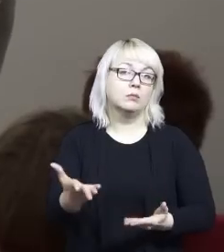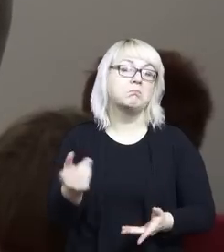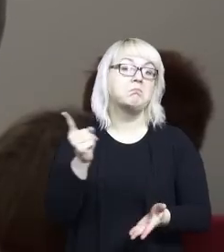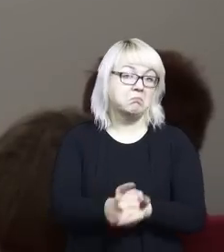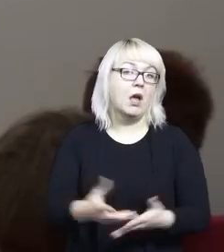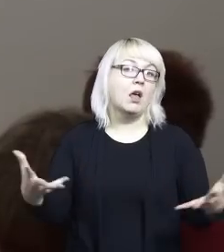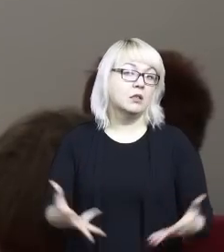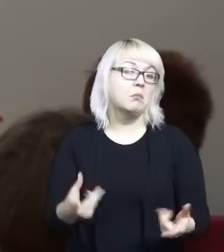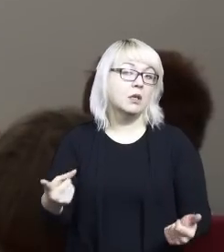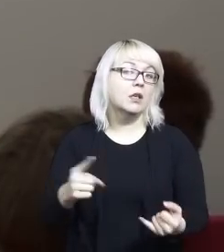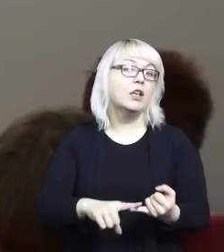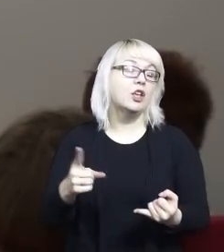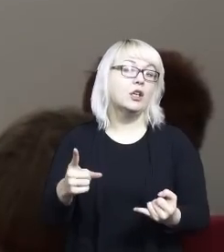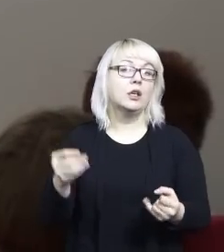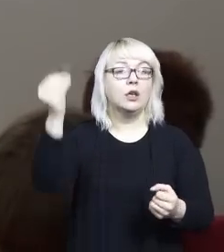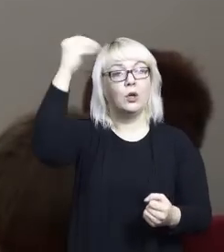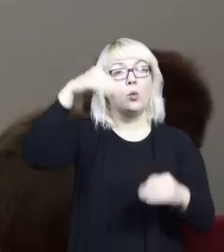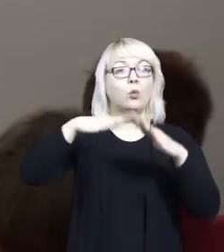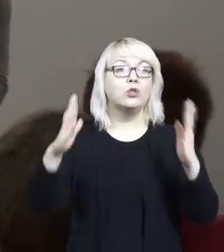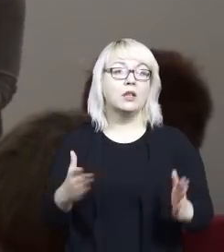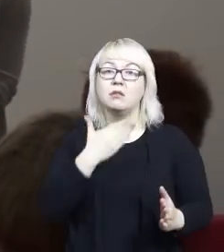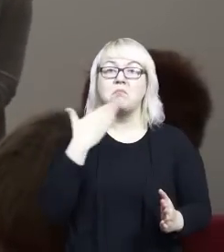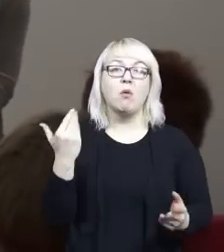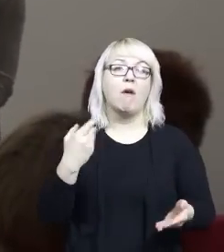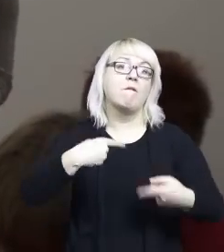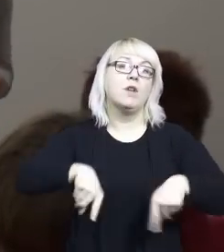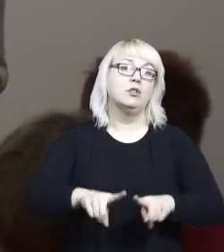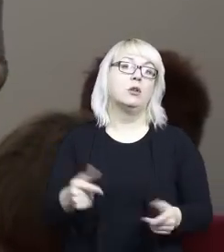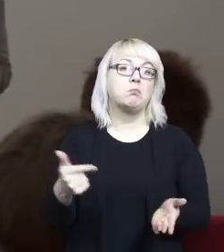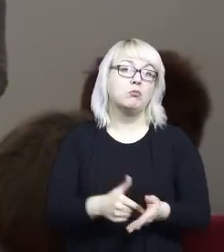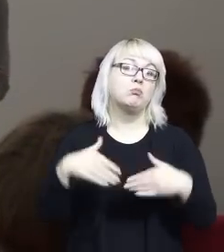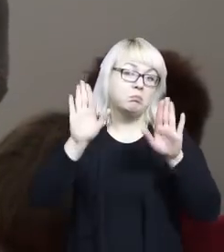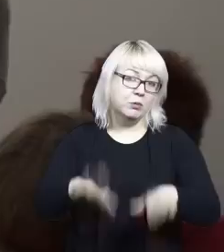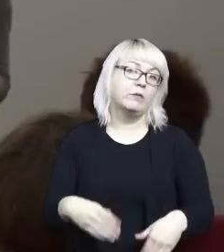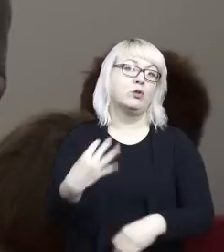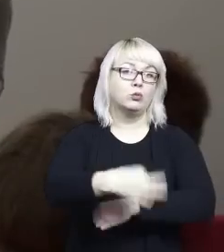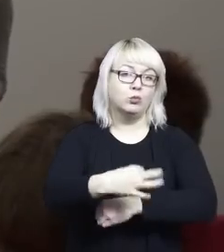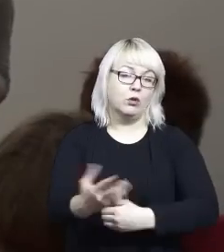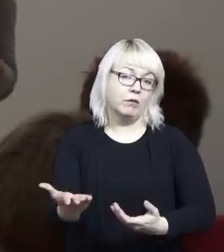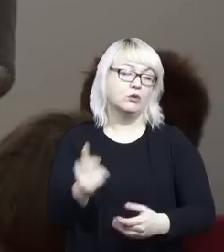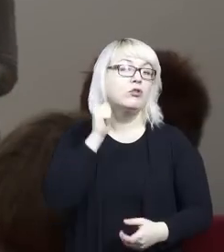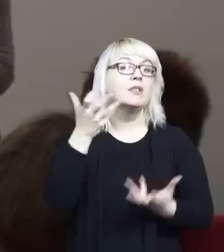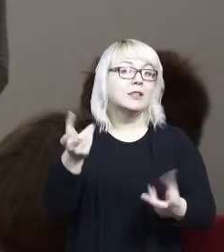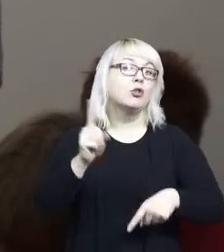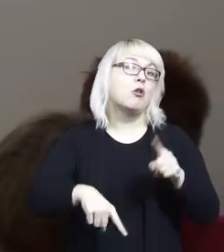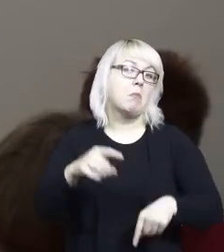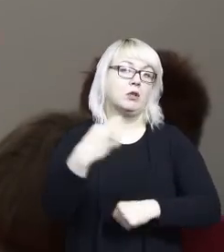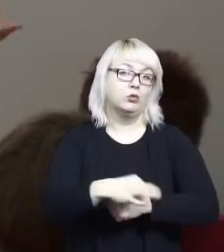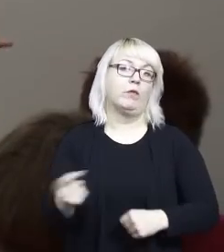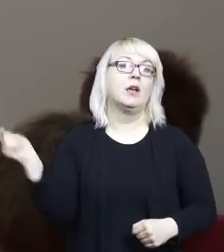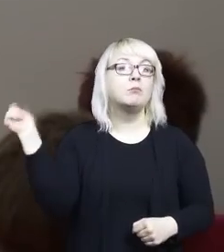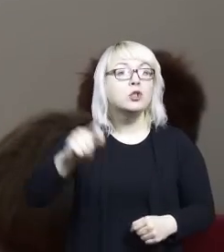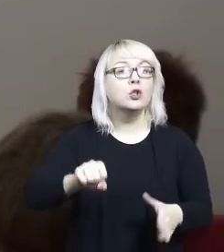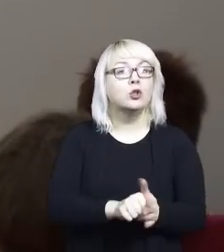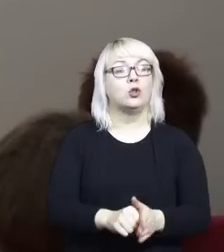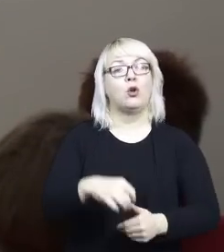miała wyjścia, musiała zapewnić jej wałunki do studiowania. Na dodatek dziewczyna była widna do tego stopnia, że chciała studiować normalnie, czyli nie w indywidualnym stoku, żeby